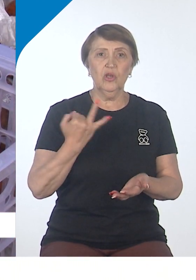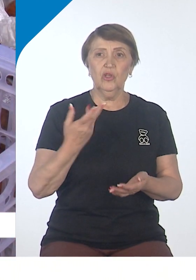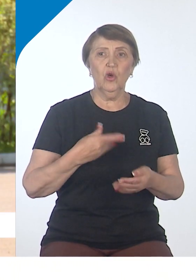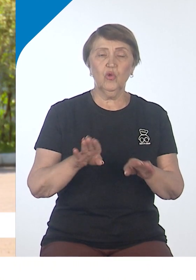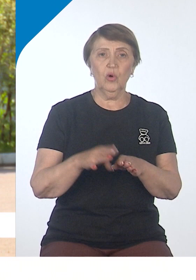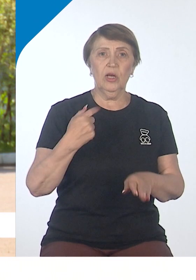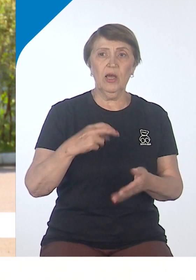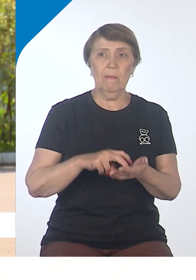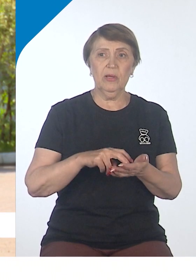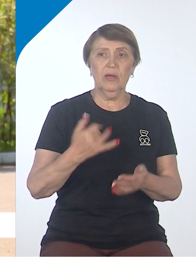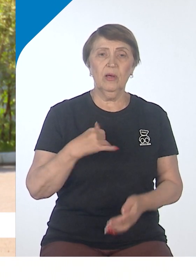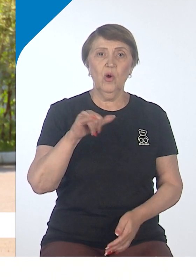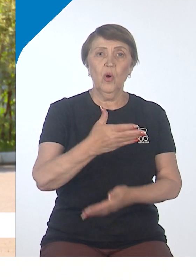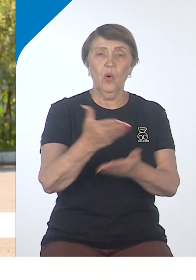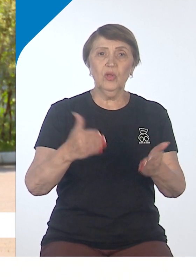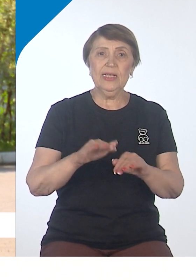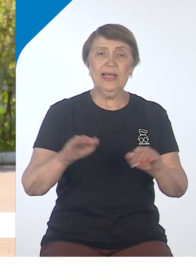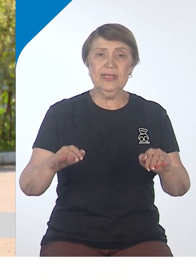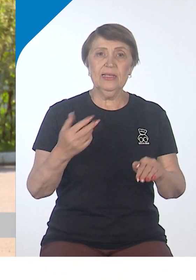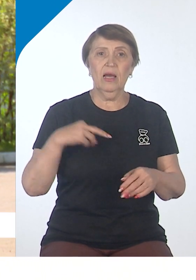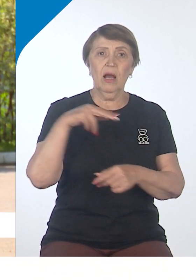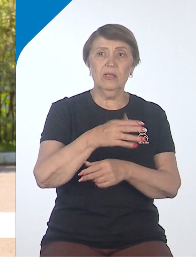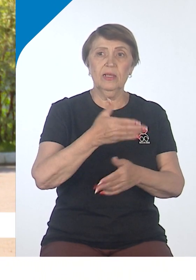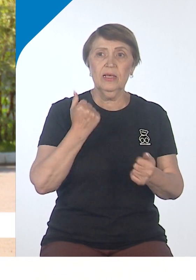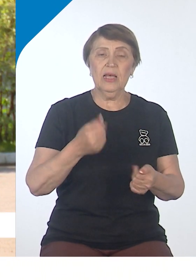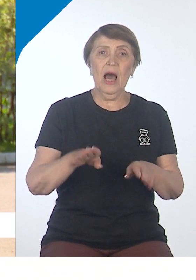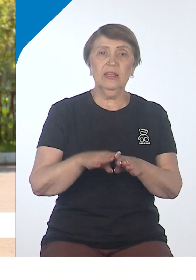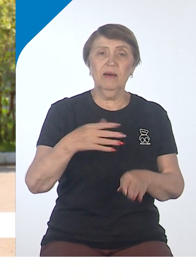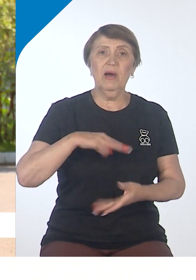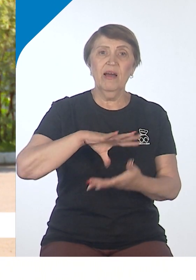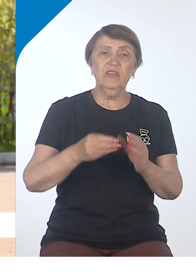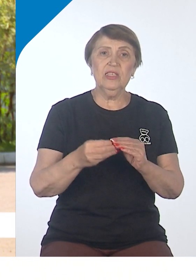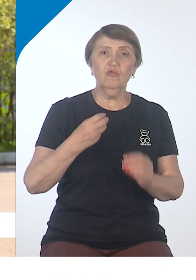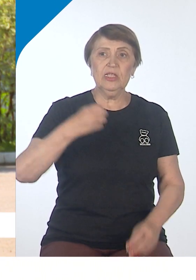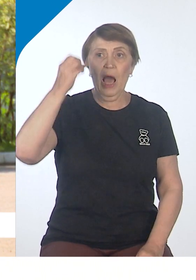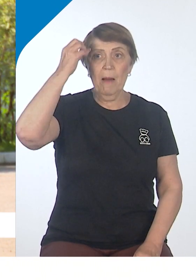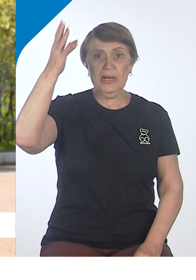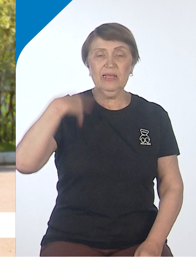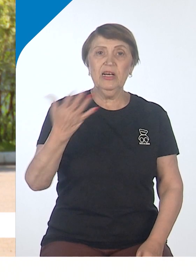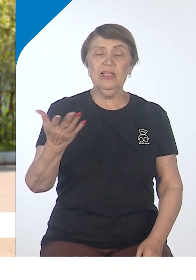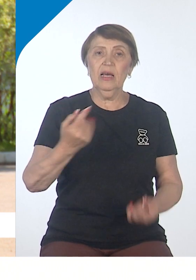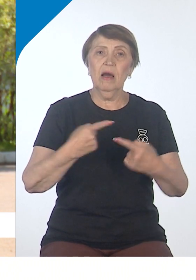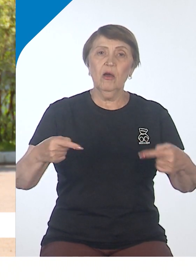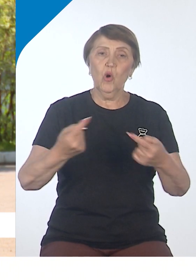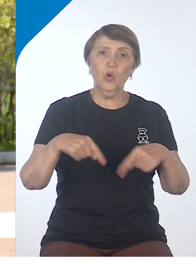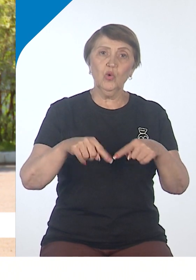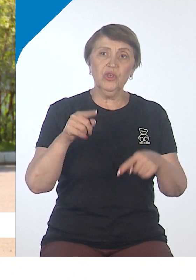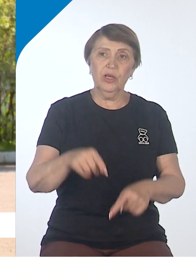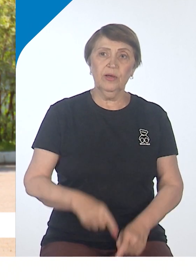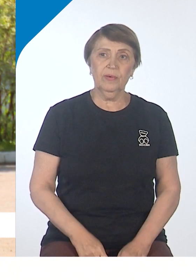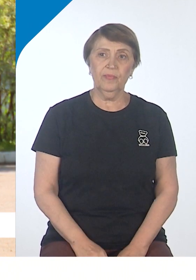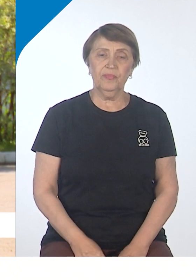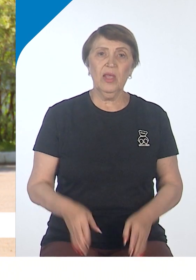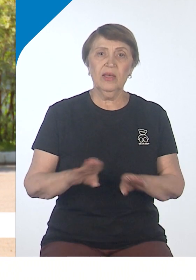я боюсь. У нас дети не ходят в техноспектр. А там у нас все образовательные кружки собраны. Помимо того, что вот сейчас убрали с ДК нашего,